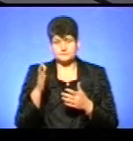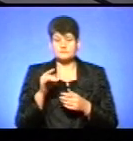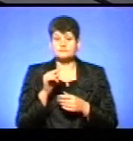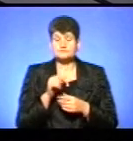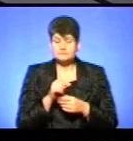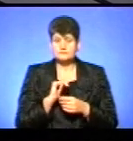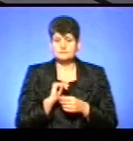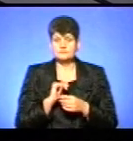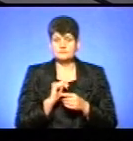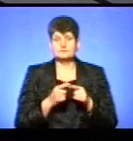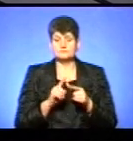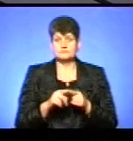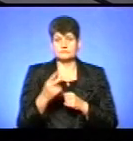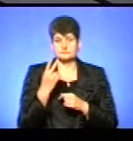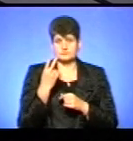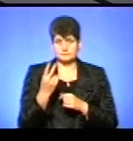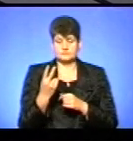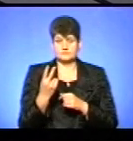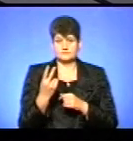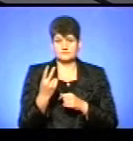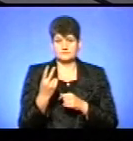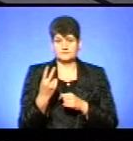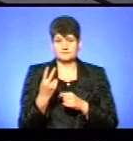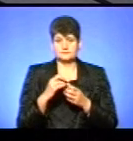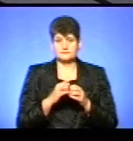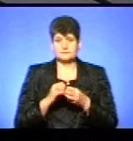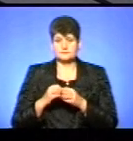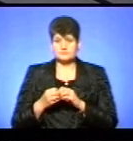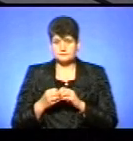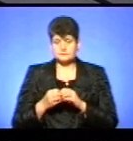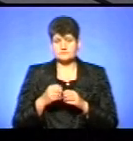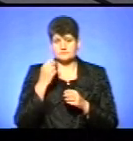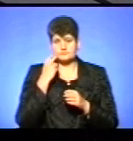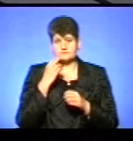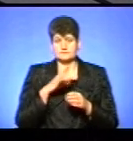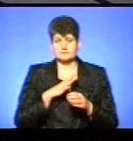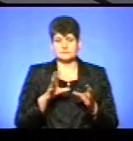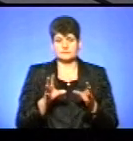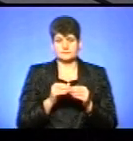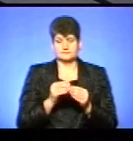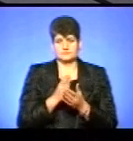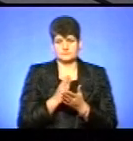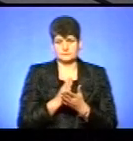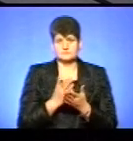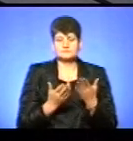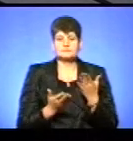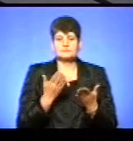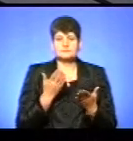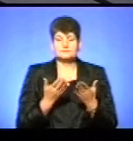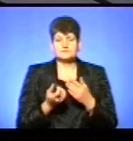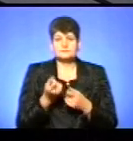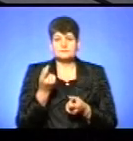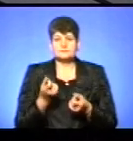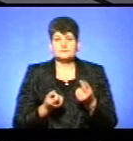ці дві проблеми завжди співіснували. Якщо з